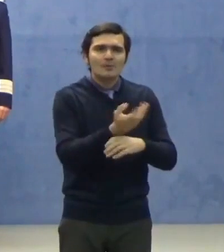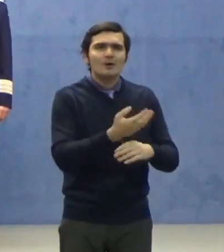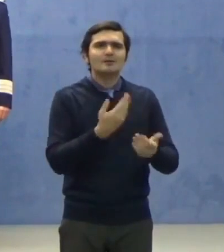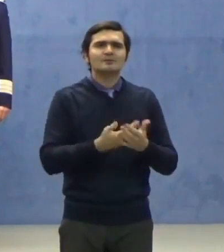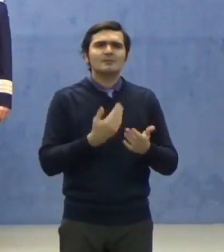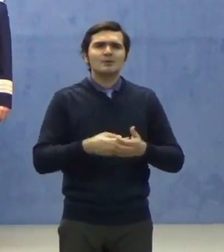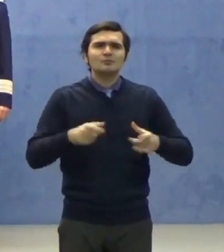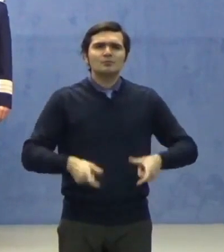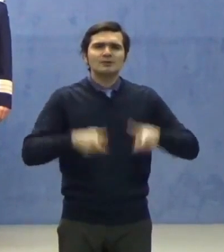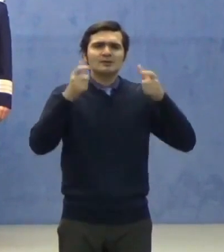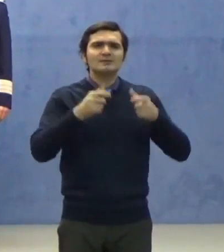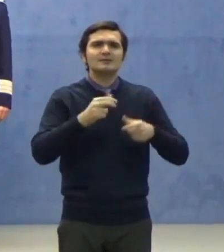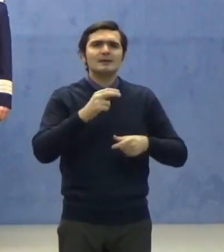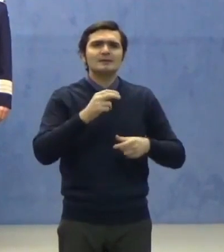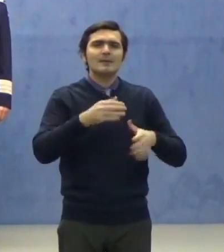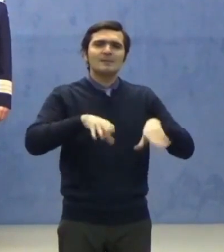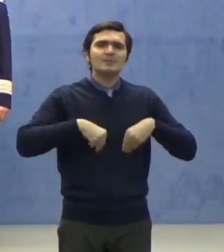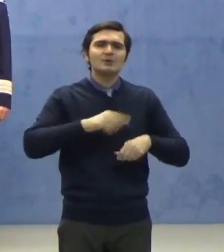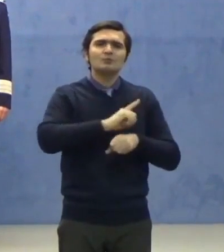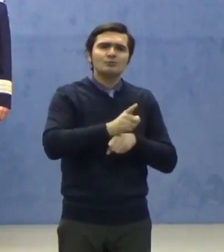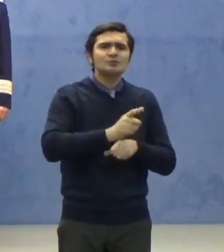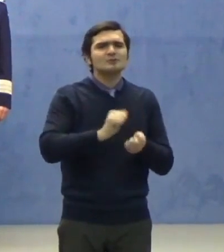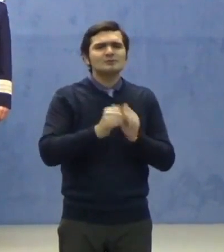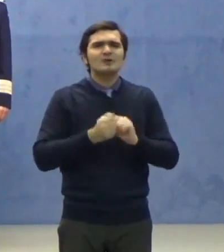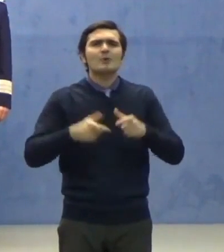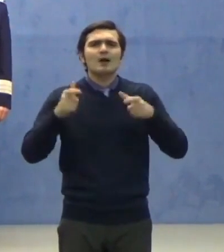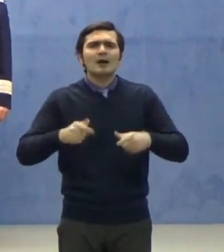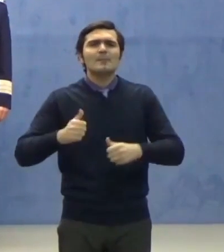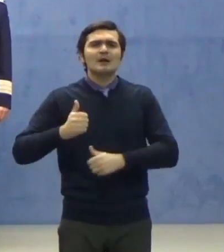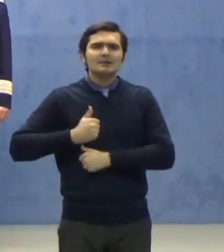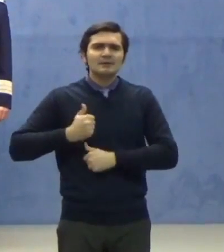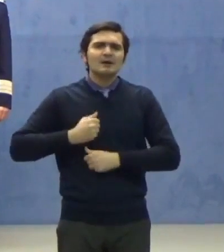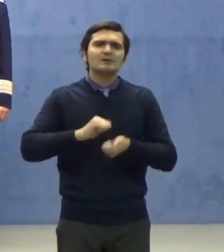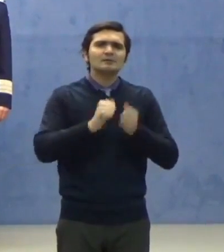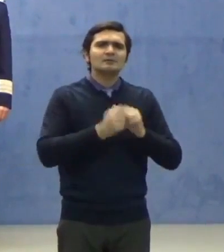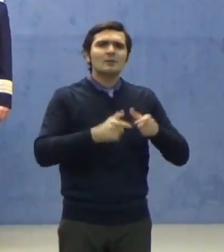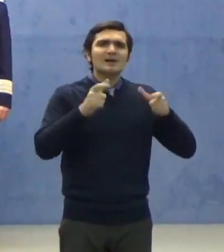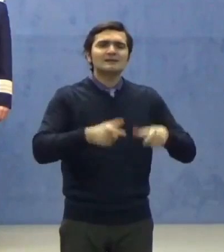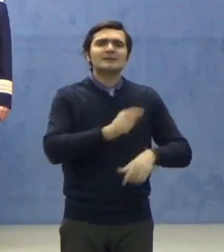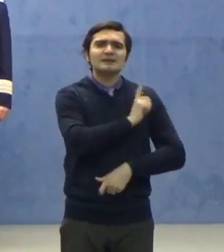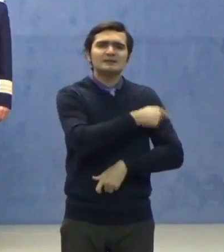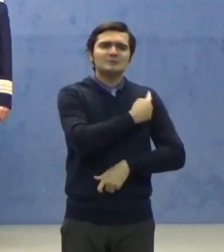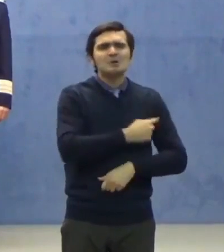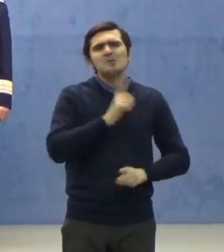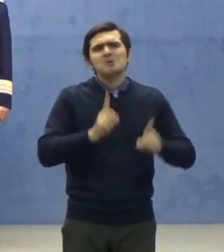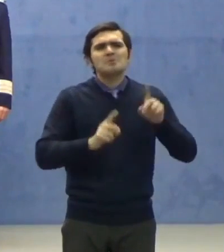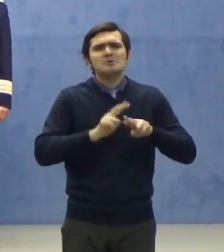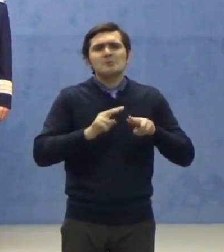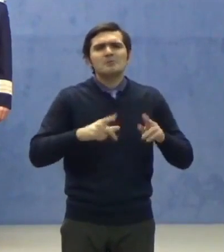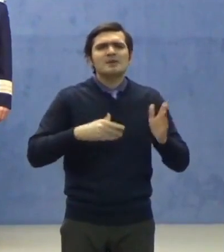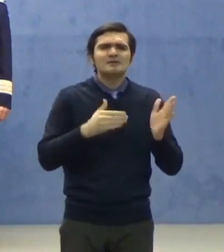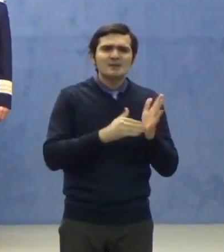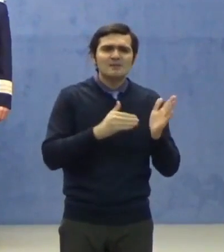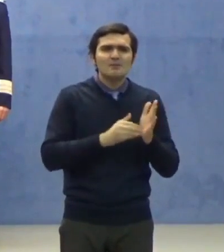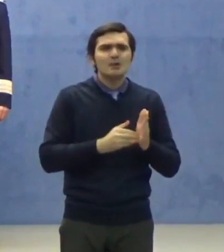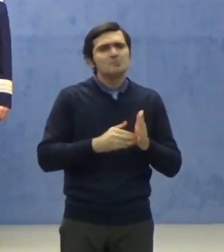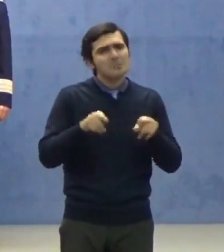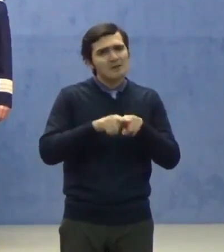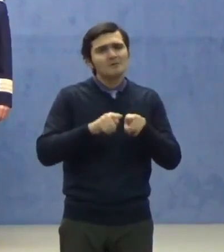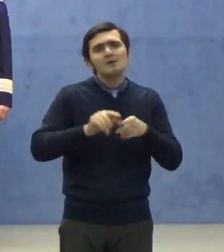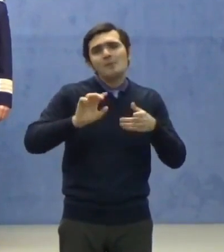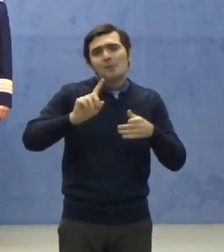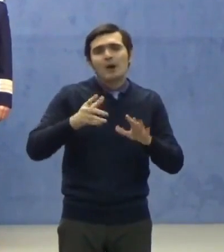urgențe, camerele de gardă sau secțiile de spital, în funcție de necesități, inclusiv pentru a sprijini